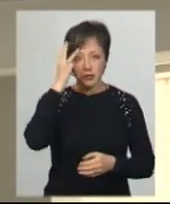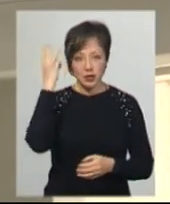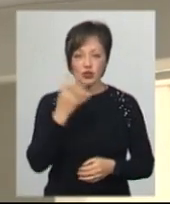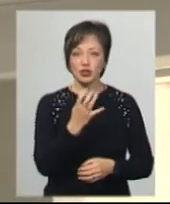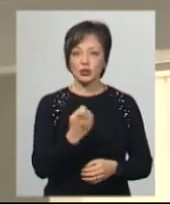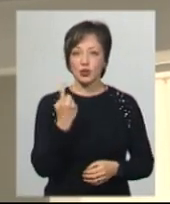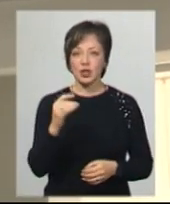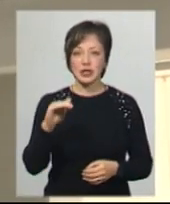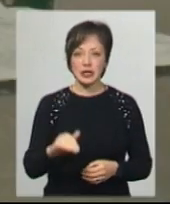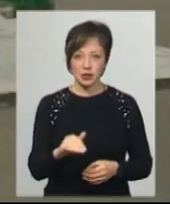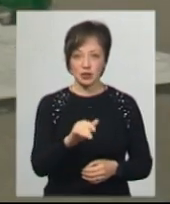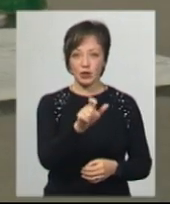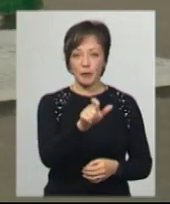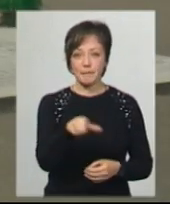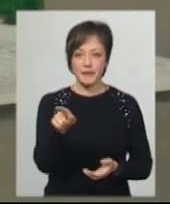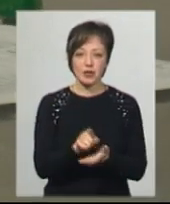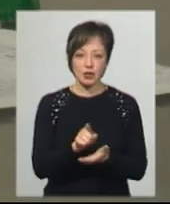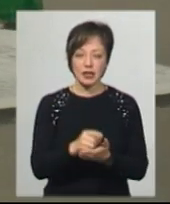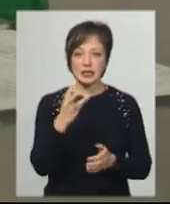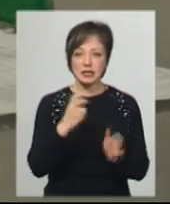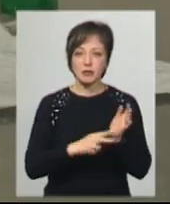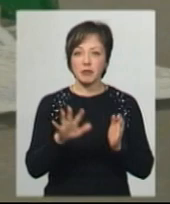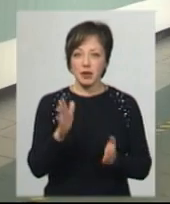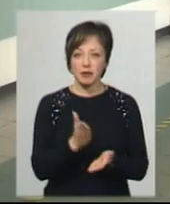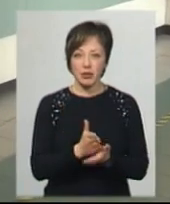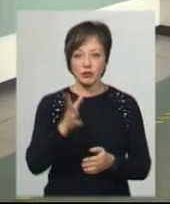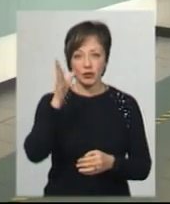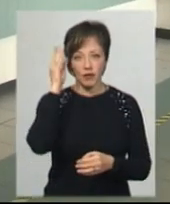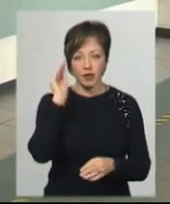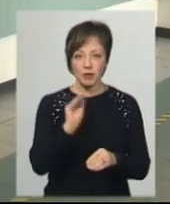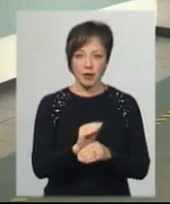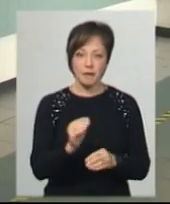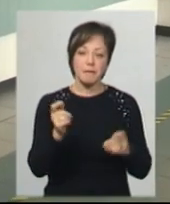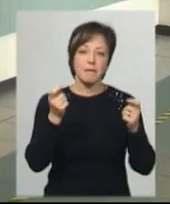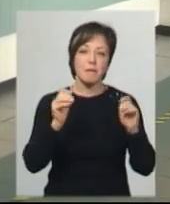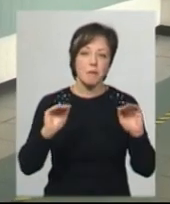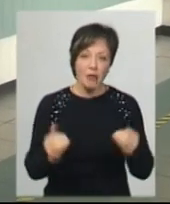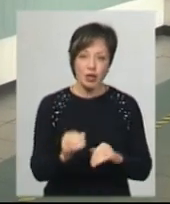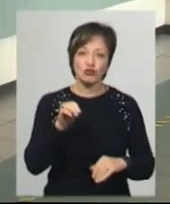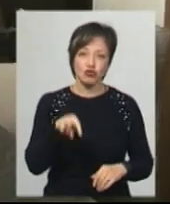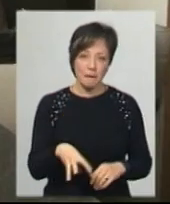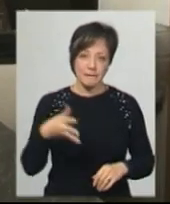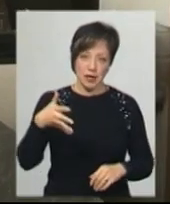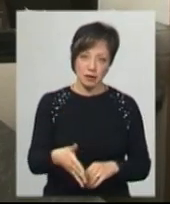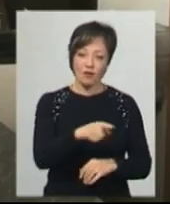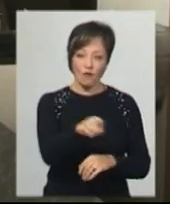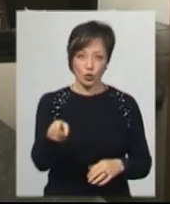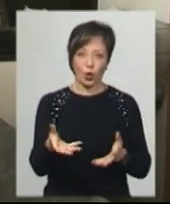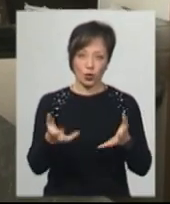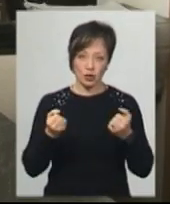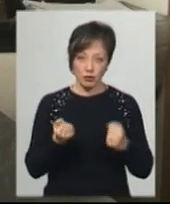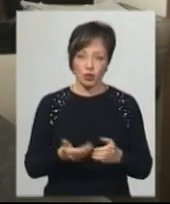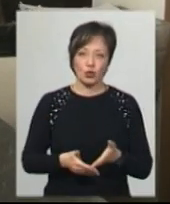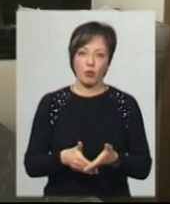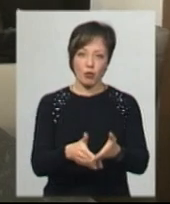тисяча осіб. З них близько 375 тисяч мають з урахуванням надобавок пенсію меншу за 5 тисяч гривень. Вони отримують одноразову